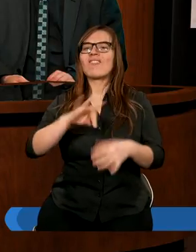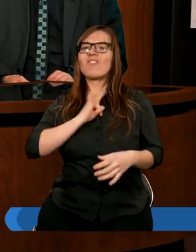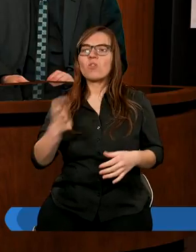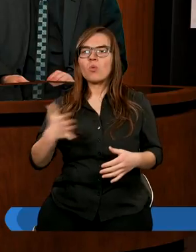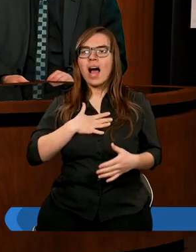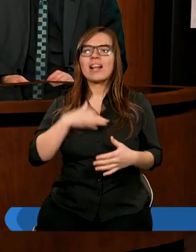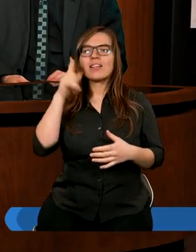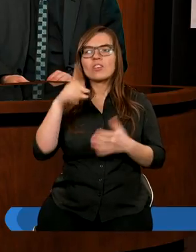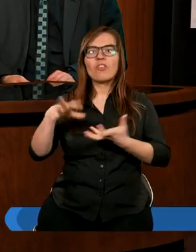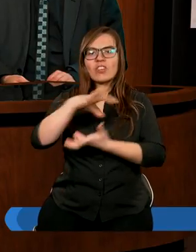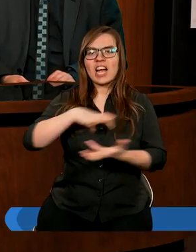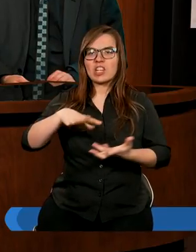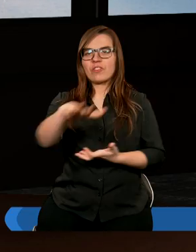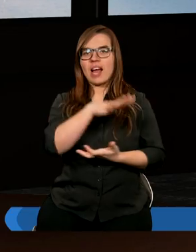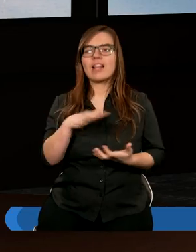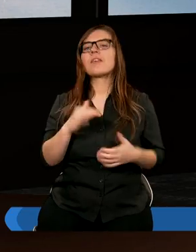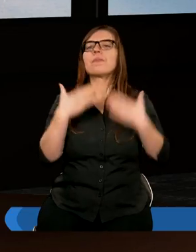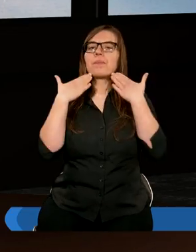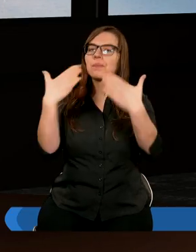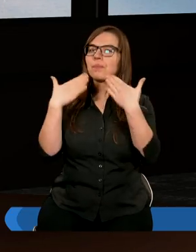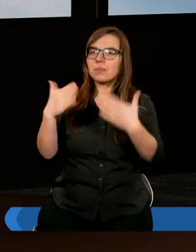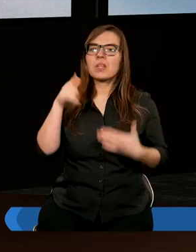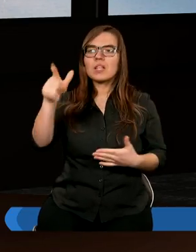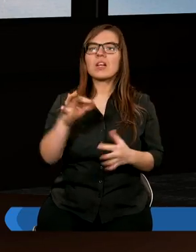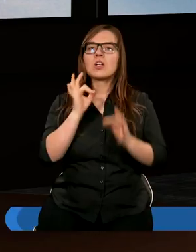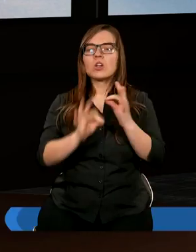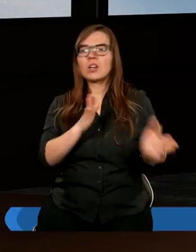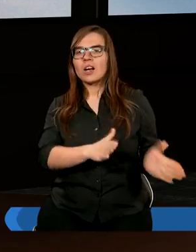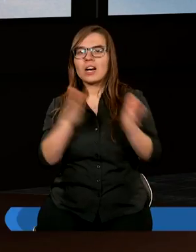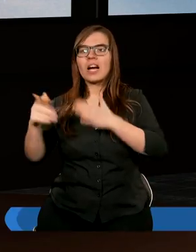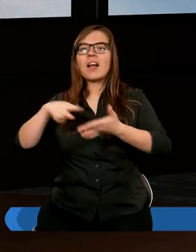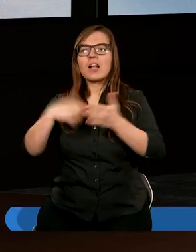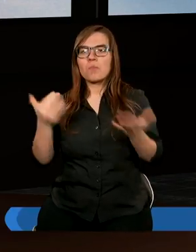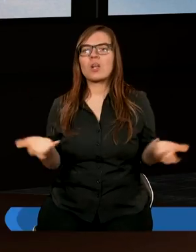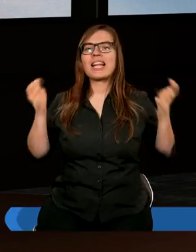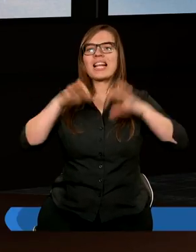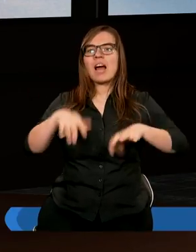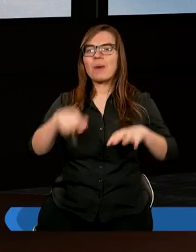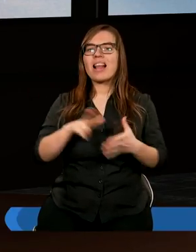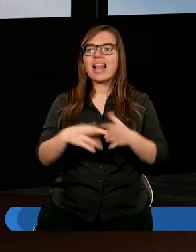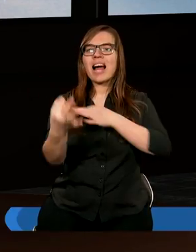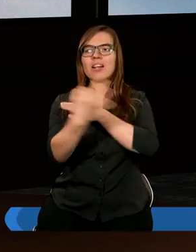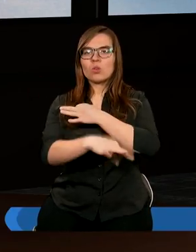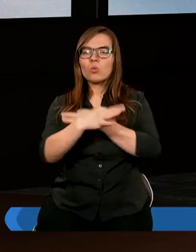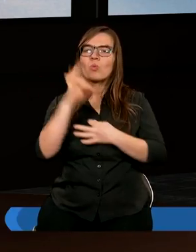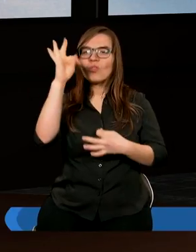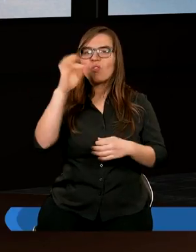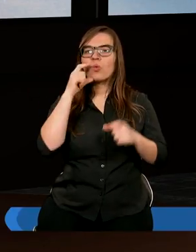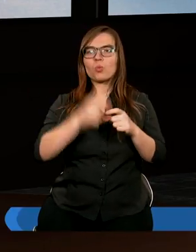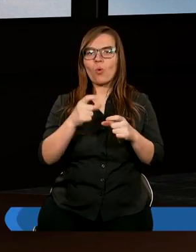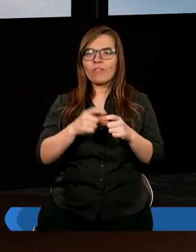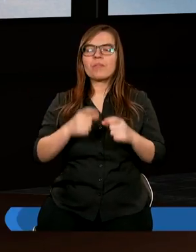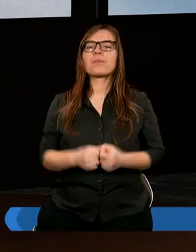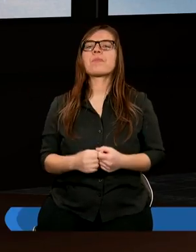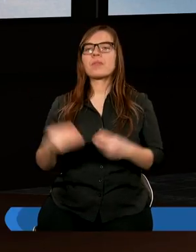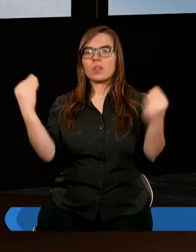Władco Wszechświata. Dziękujemy Ci, że dzisiaj po raz kolejny mogliśmy się zebrać na studium Twojego Słowa.